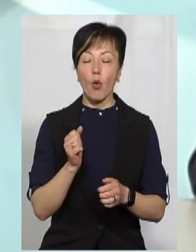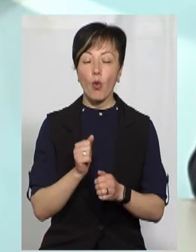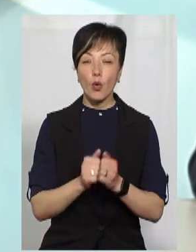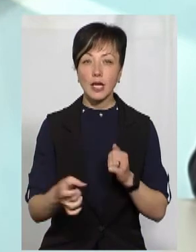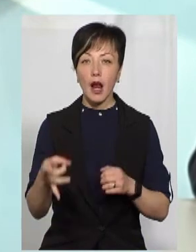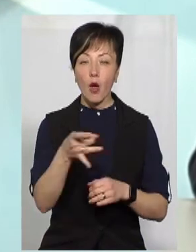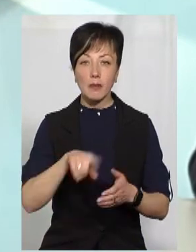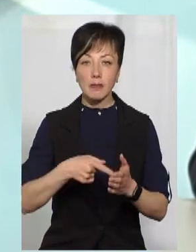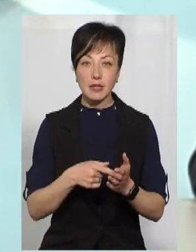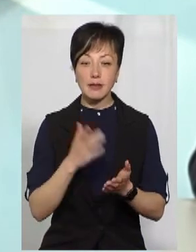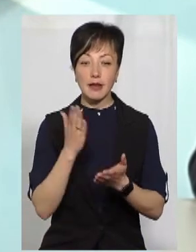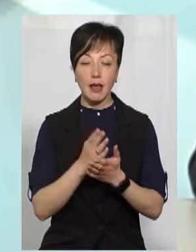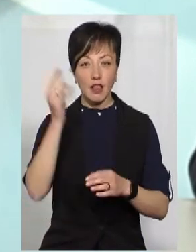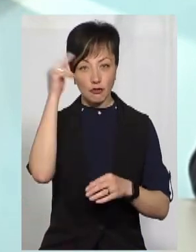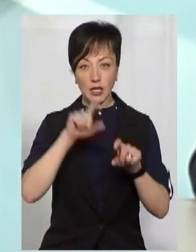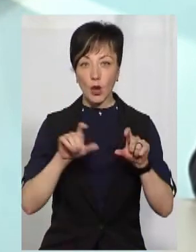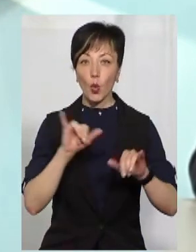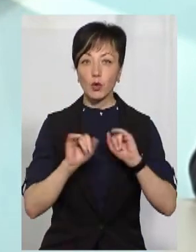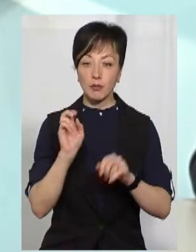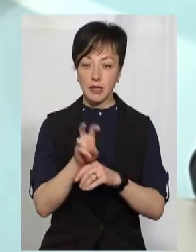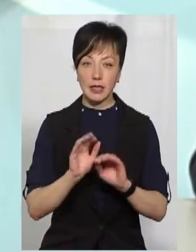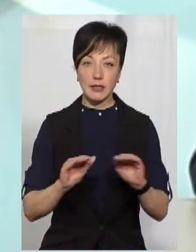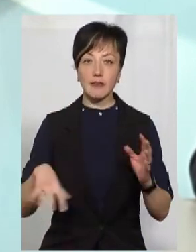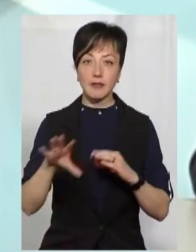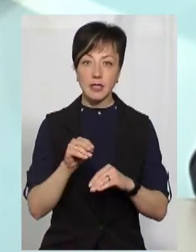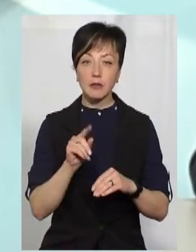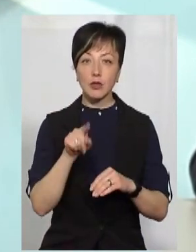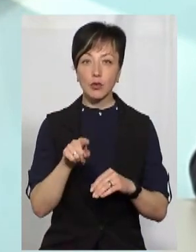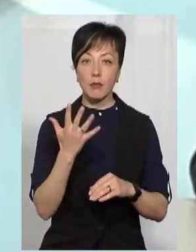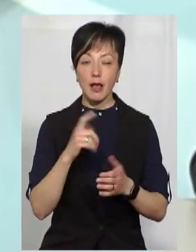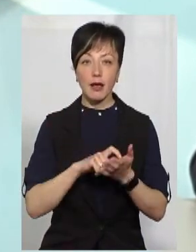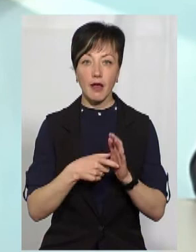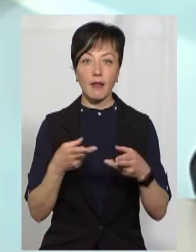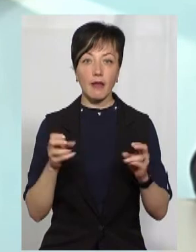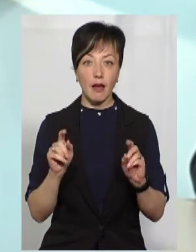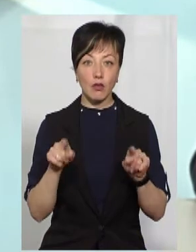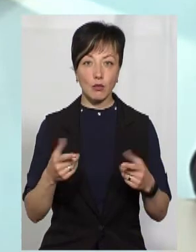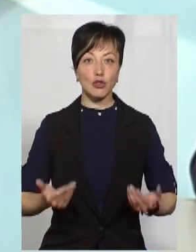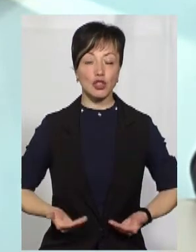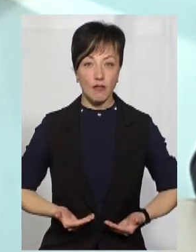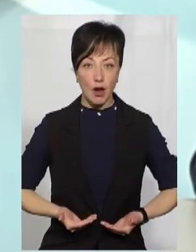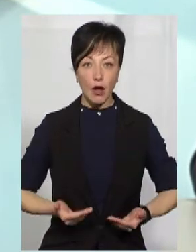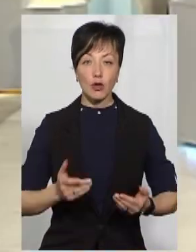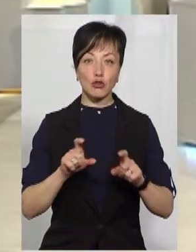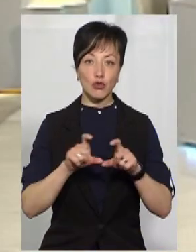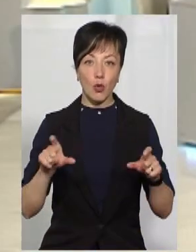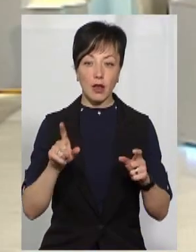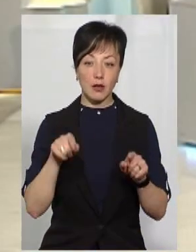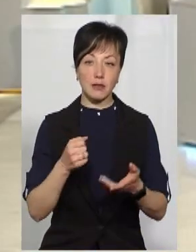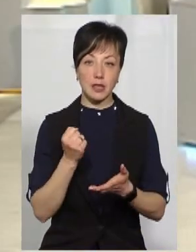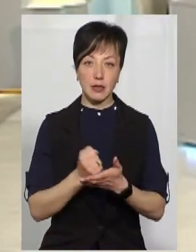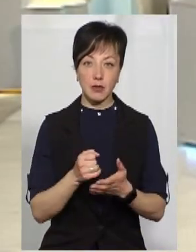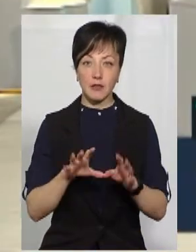закріплений навчальний заклад, куди можуть піти діти. Звичайно, всі діти підуть у ті 5 класи, де вони проживають, яка школа